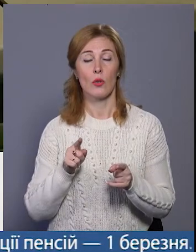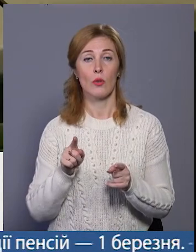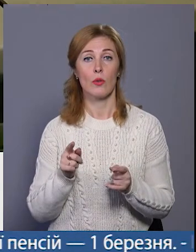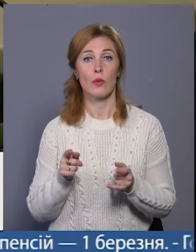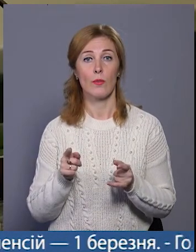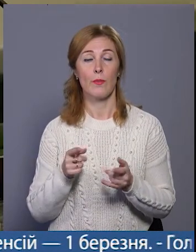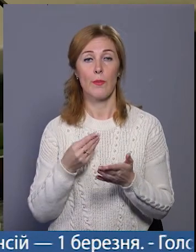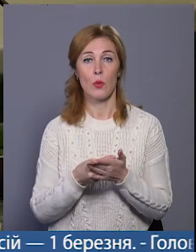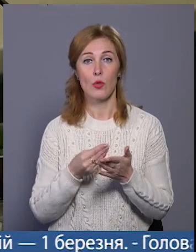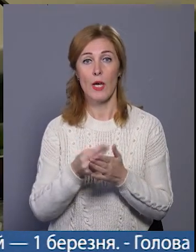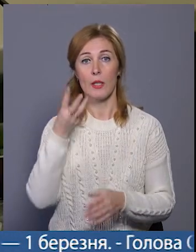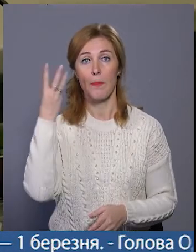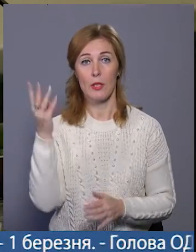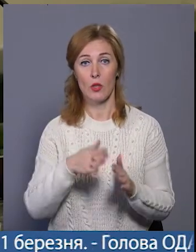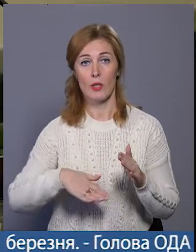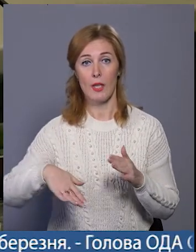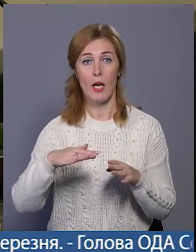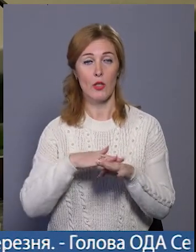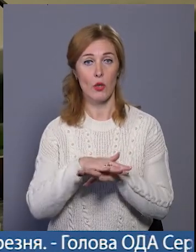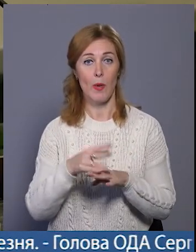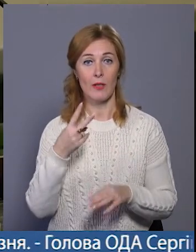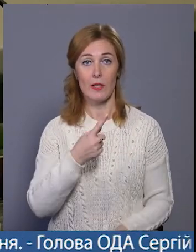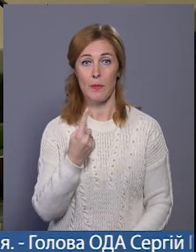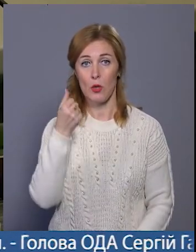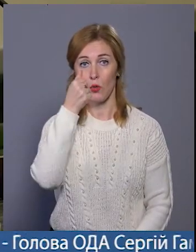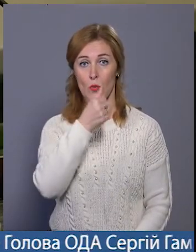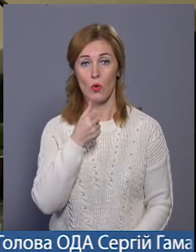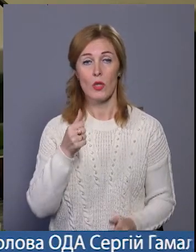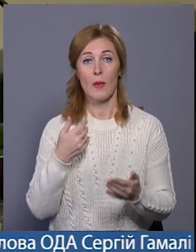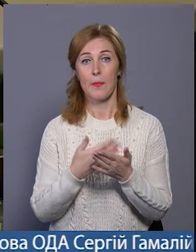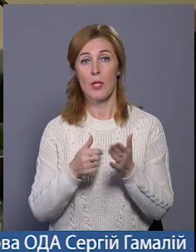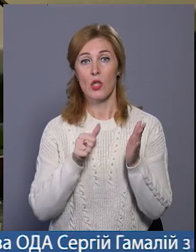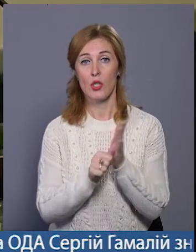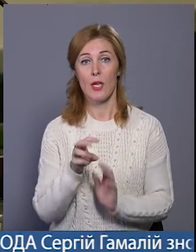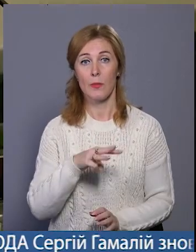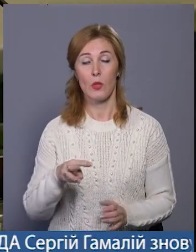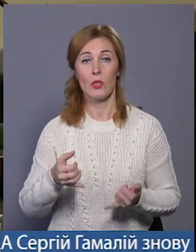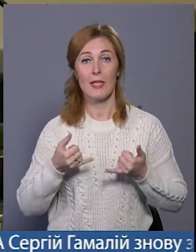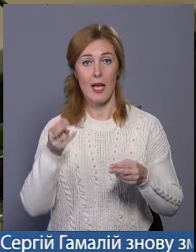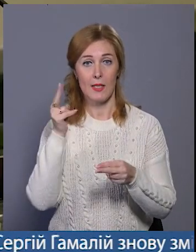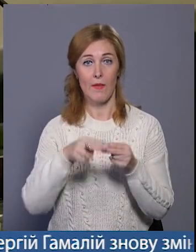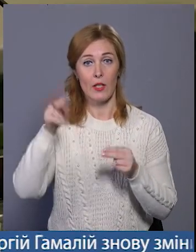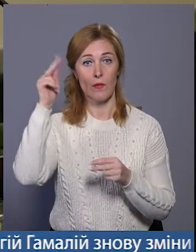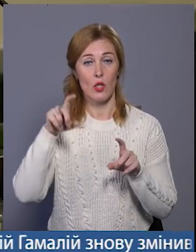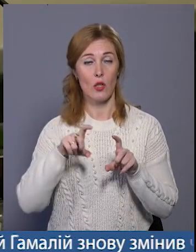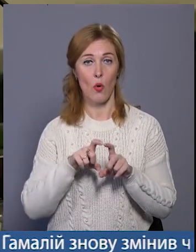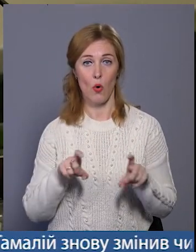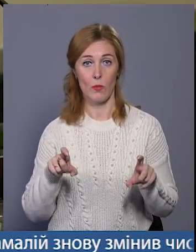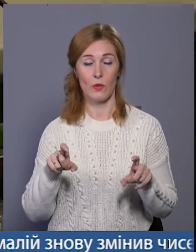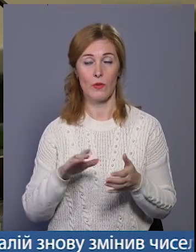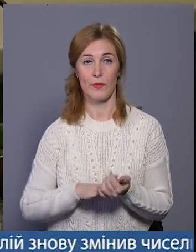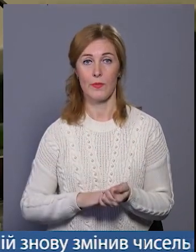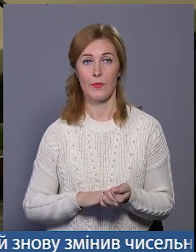для бюджету Хмельницької територіальної громади в 2021 році в обсязі 60 мільйонів для завершення будівництва начальних виконувань комплексу на вулиці